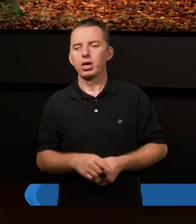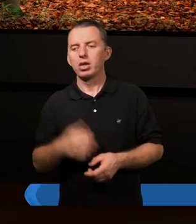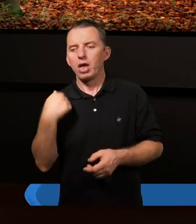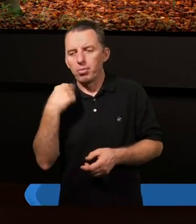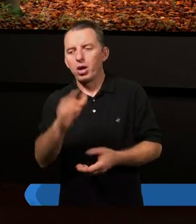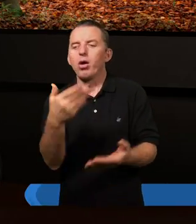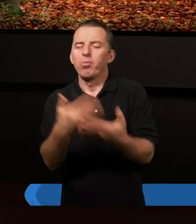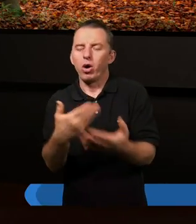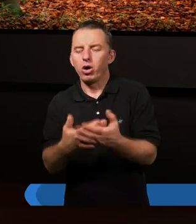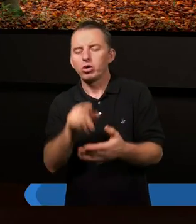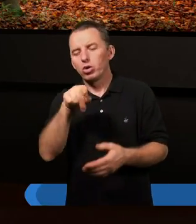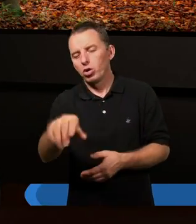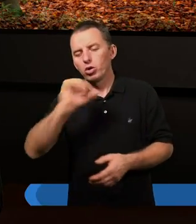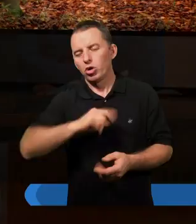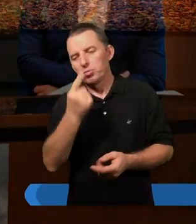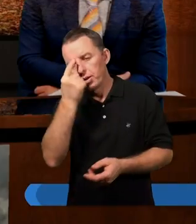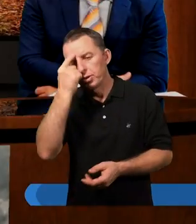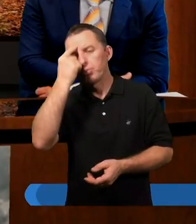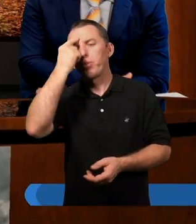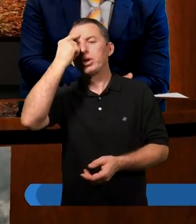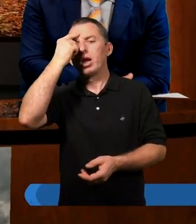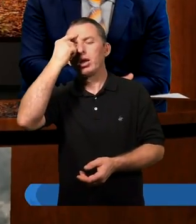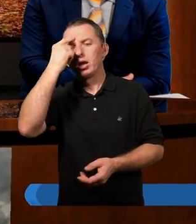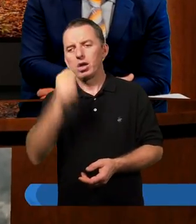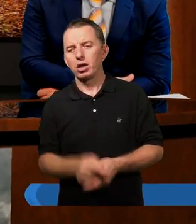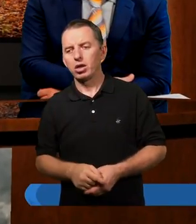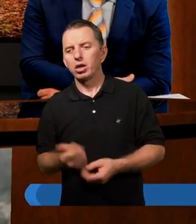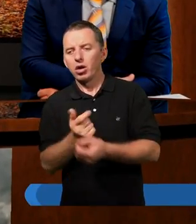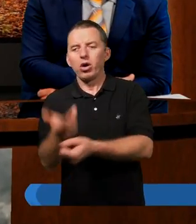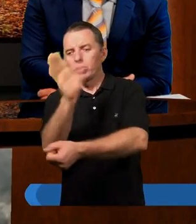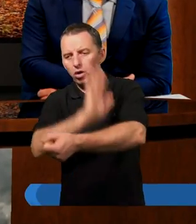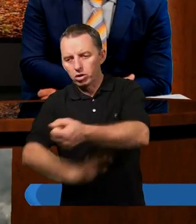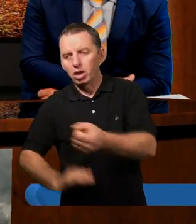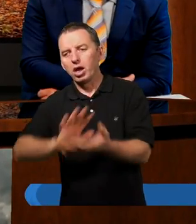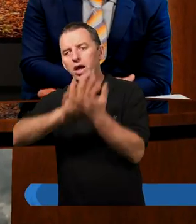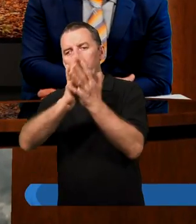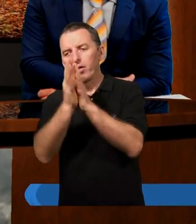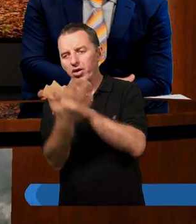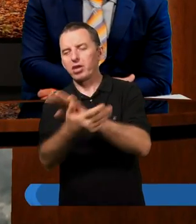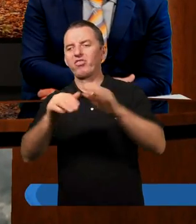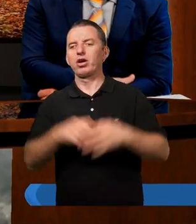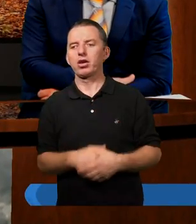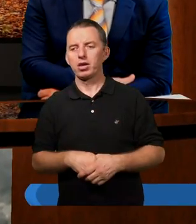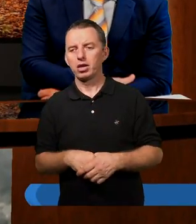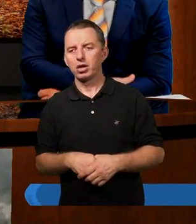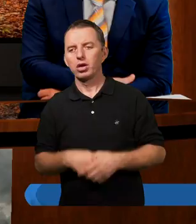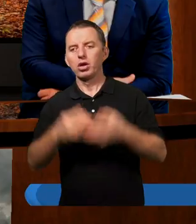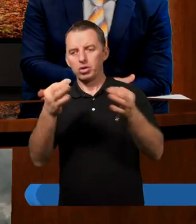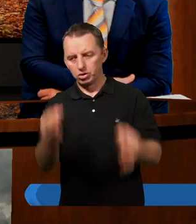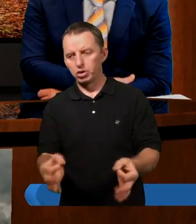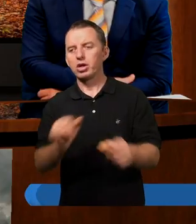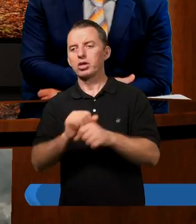uważamy, po co sobie to przypominamy? Odrodzenie i reformacja. Odrodzenie i reformacja. Dzisiaj